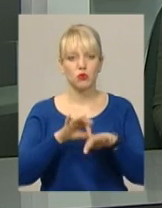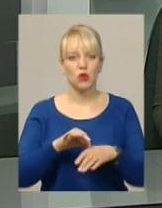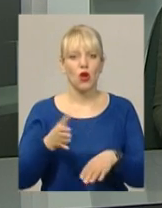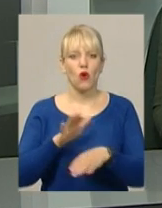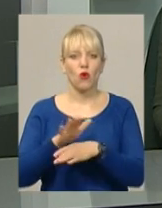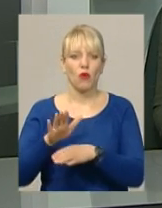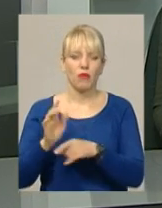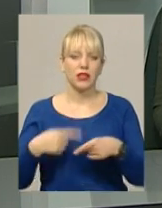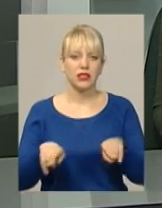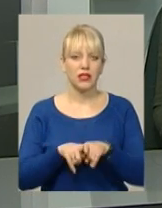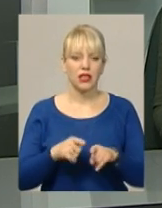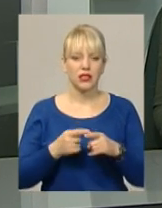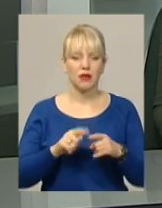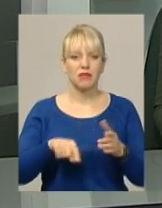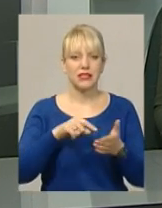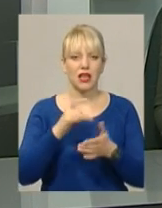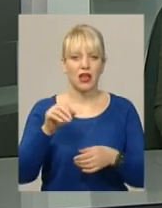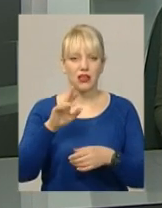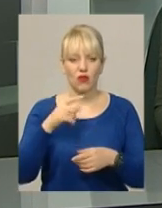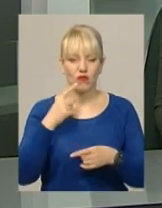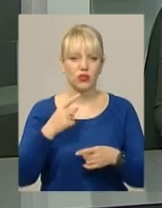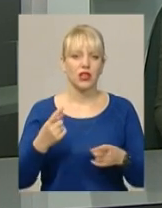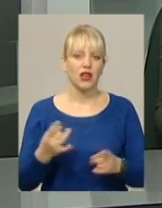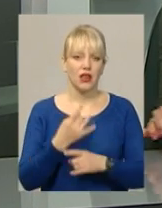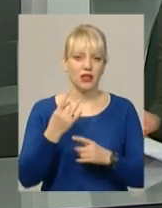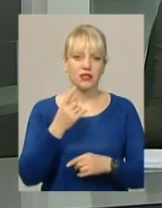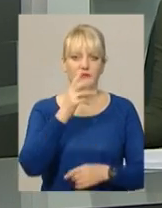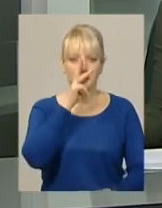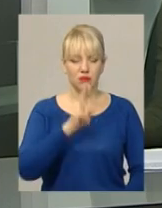надзвичайників Хмельницької міської ради, відбувається раз на квартал.